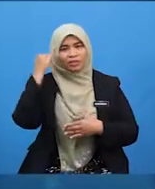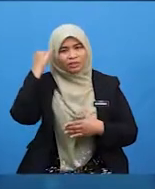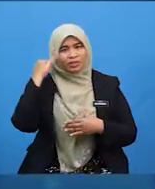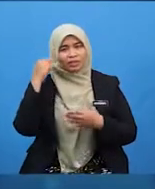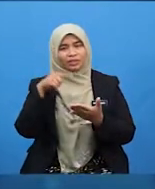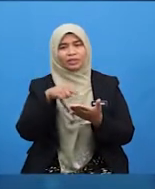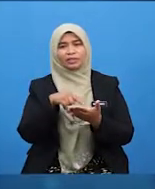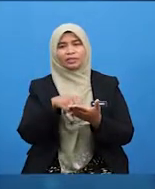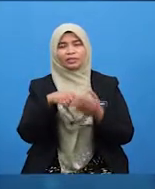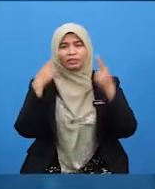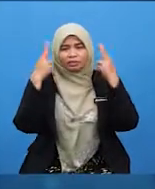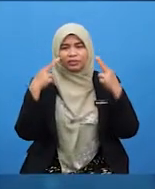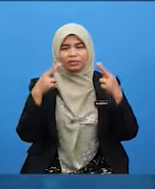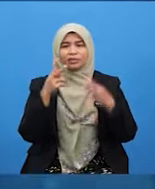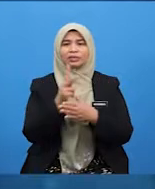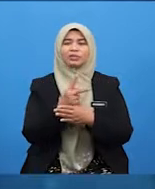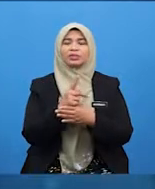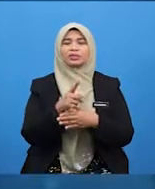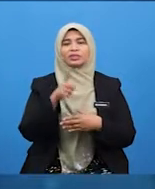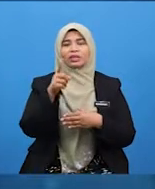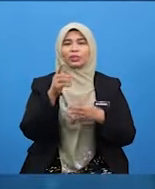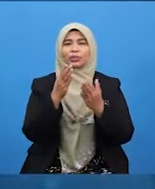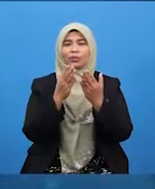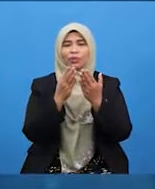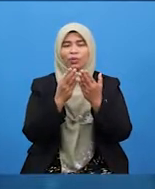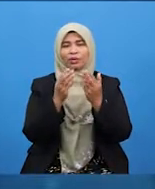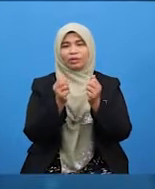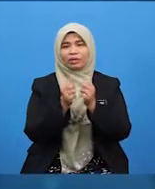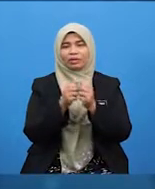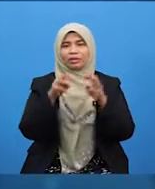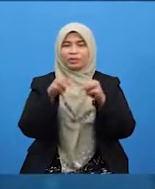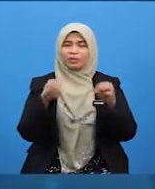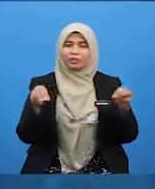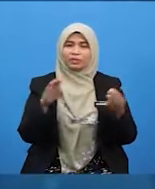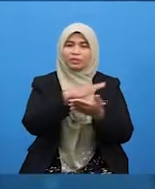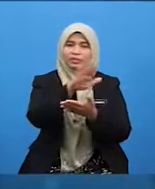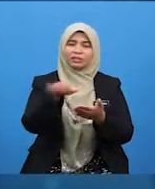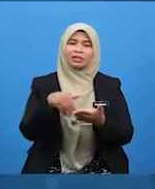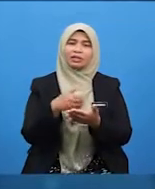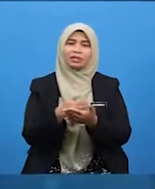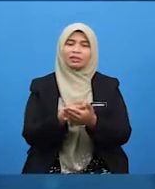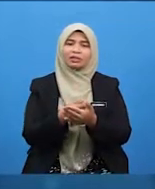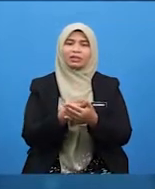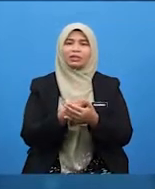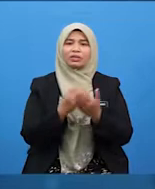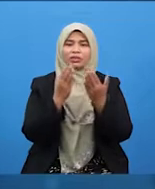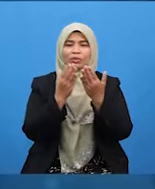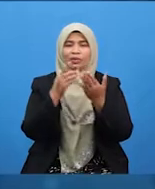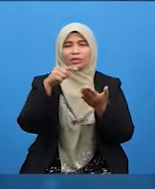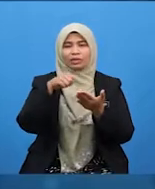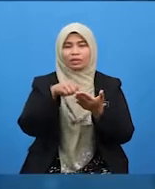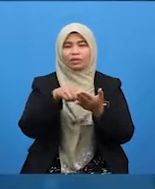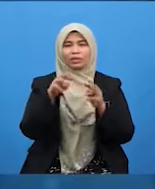ini, Usazah berkongsi satu doa dengan murid-murid sekalian. Doa ini,